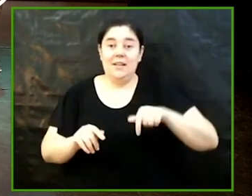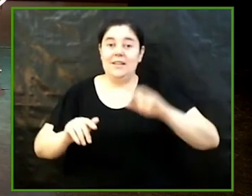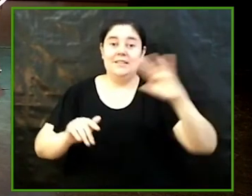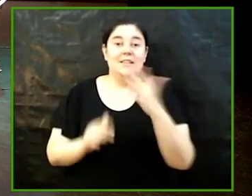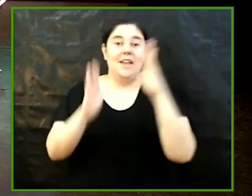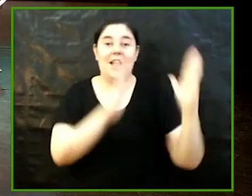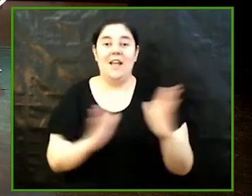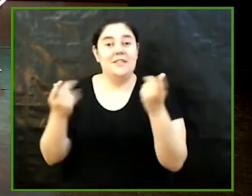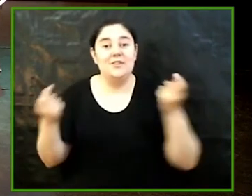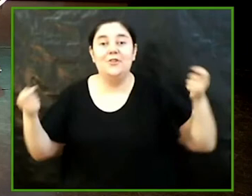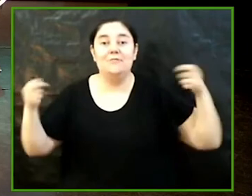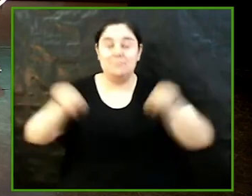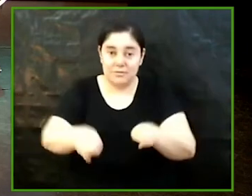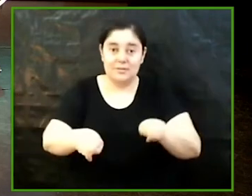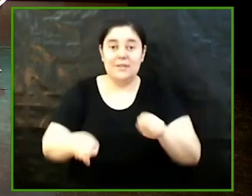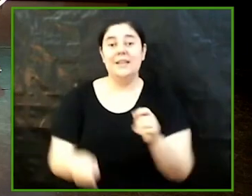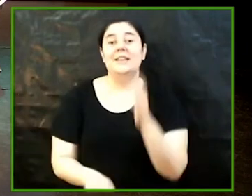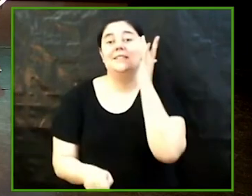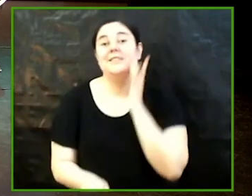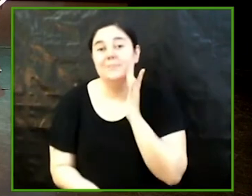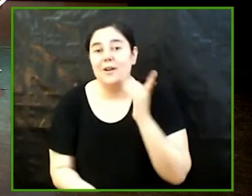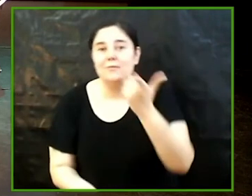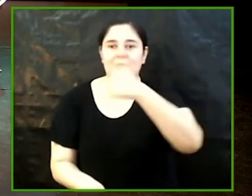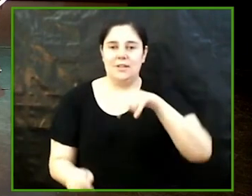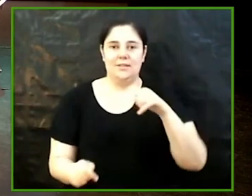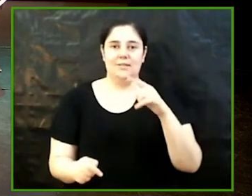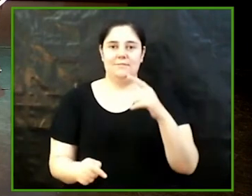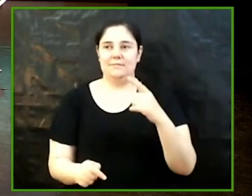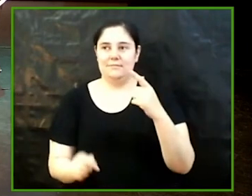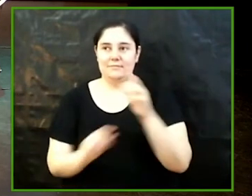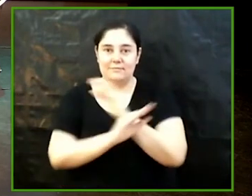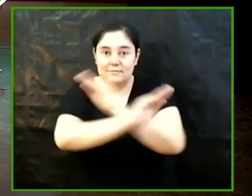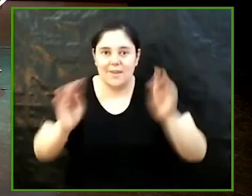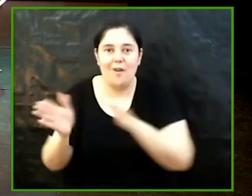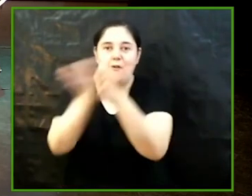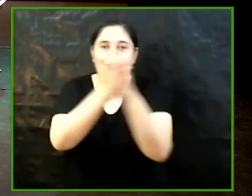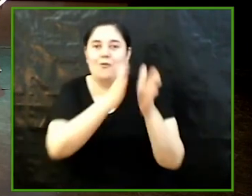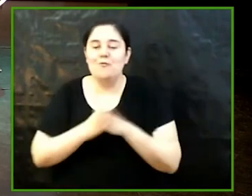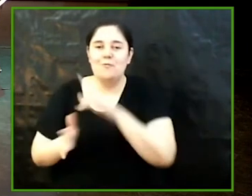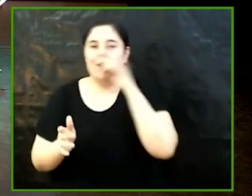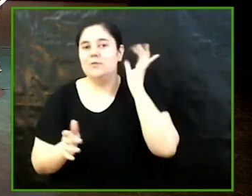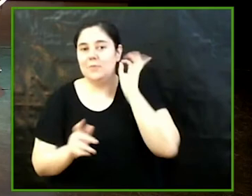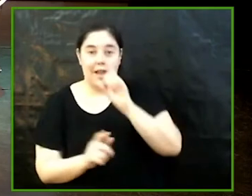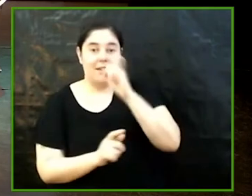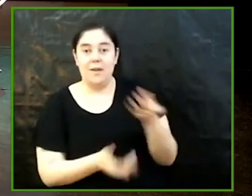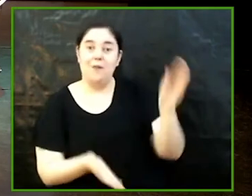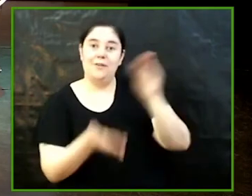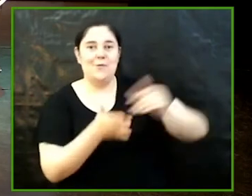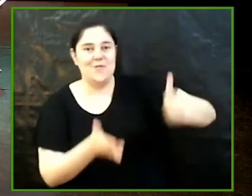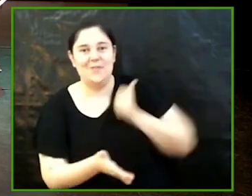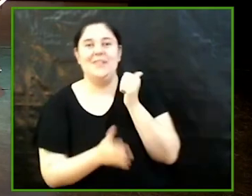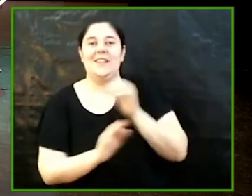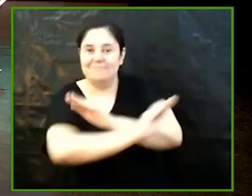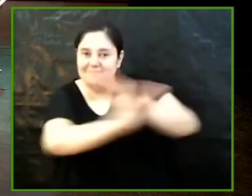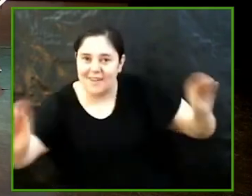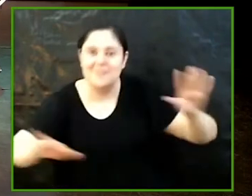i sisplau recordeu els vostres companys i companyes de facultat que l'any que ve tenen una altra oportunitat per guanyar